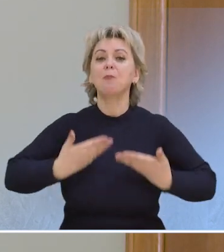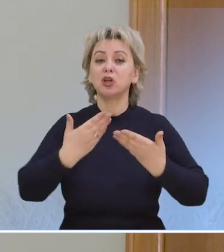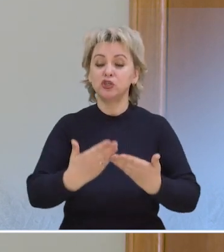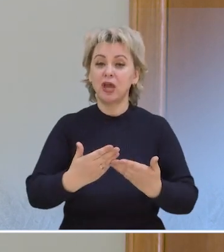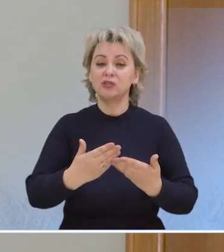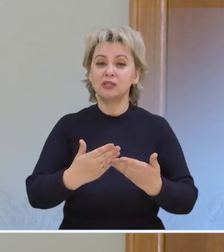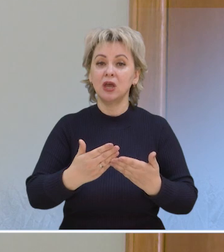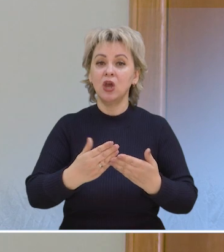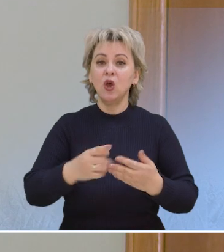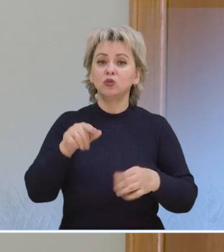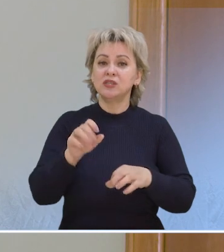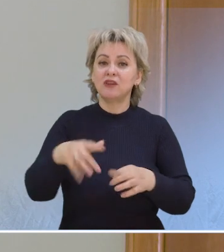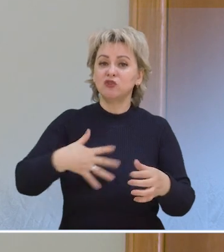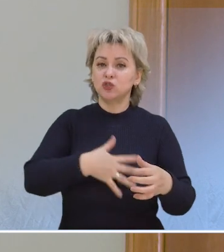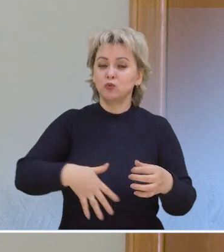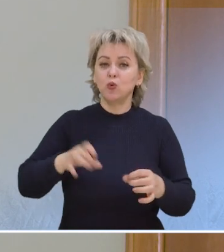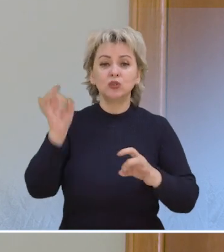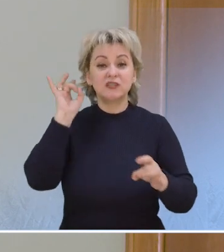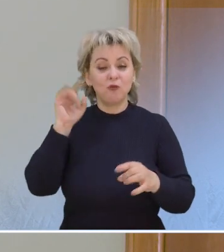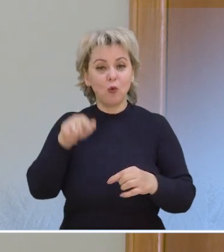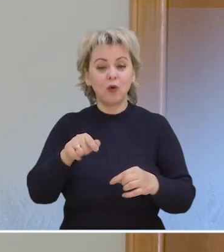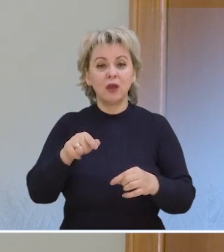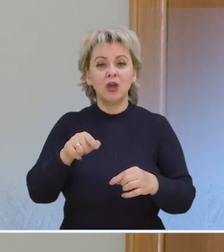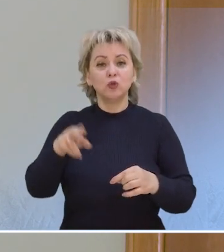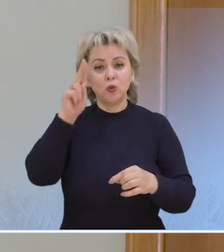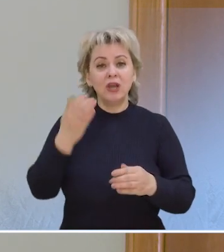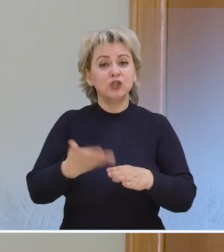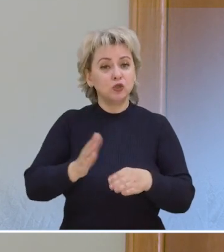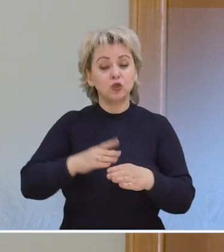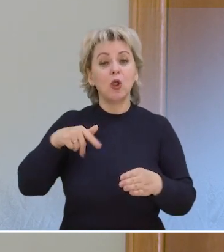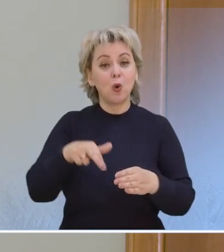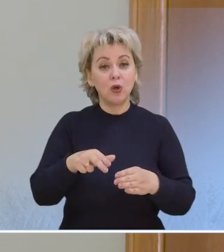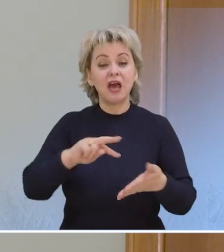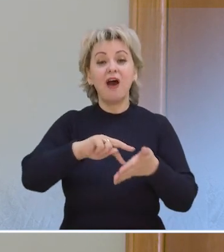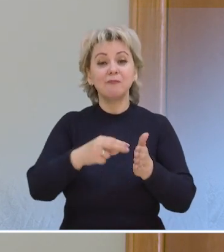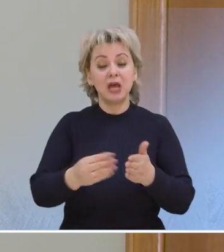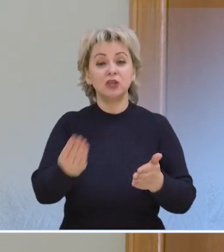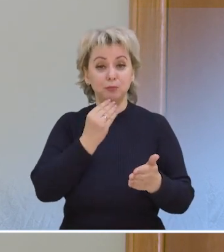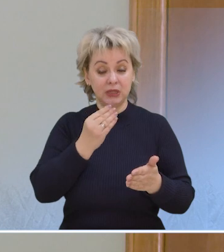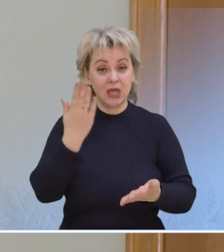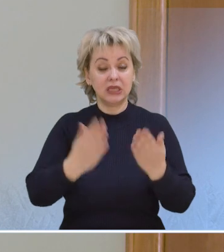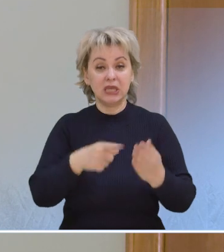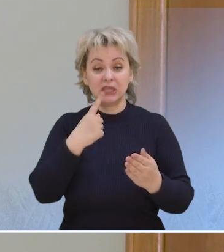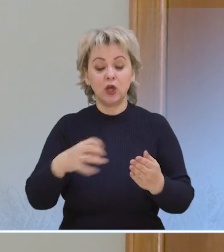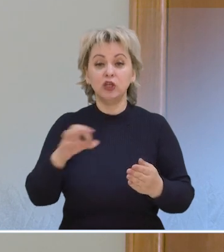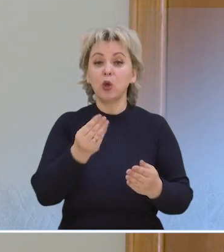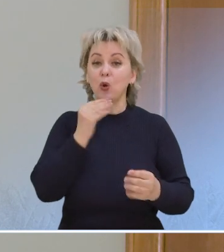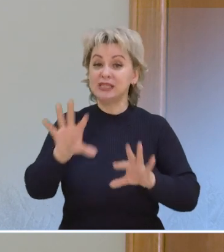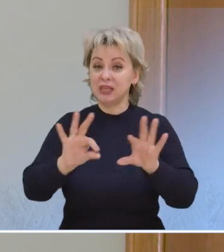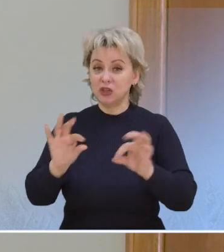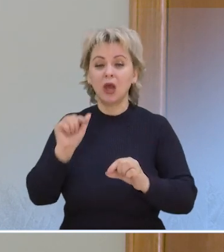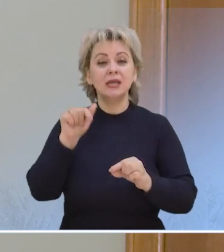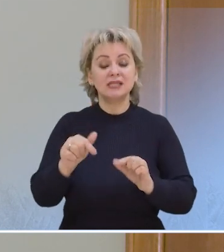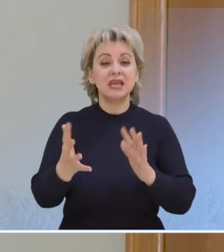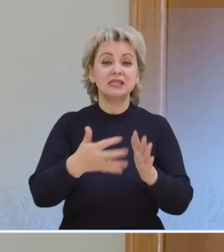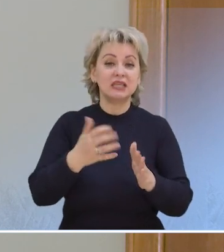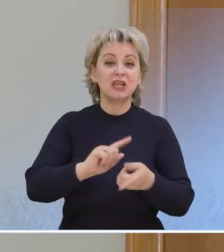нам обращаются именно с выраженным вздутием в животе, с урчанием, с неустойчивым стулом. Ну а в плане питания, если говорить о диетологии, то